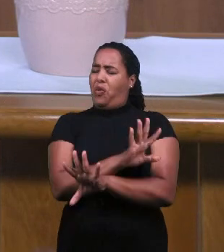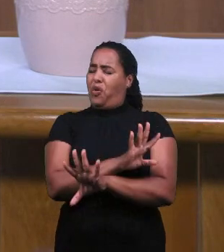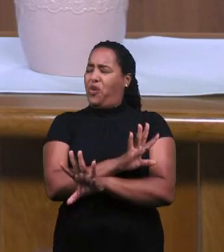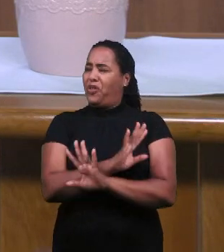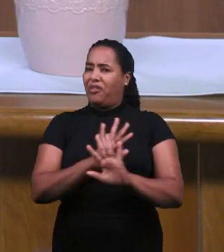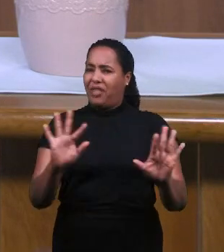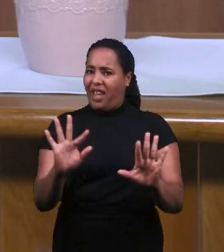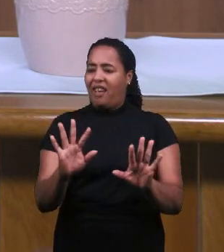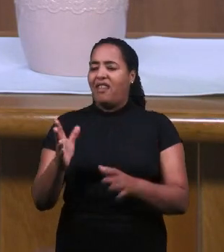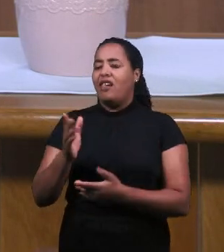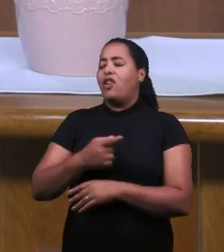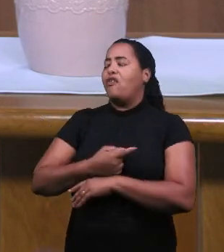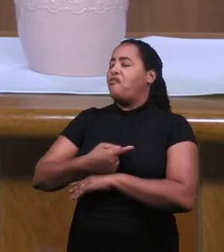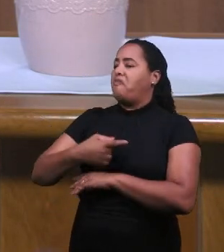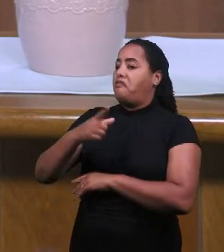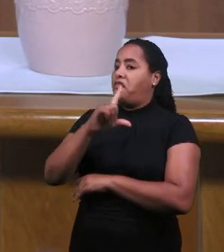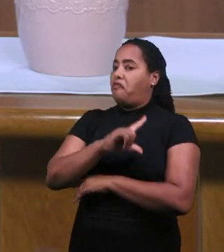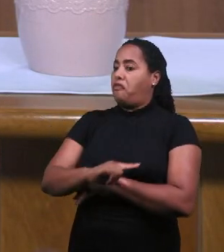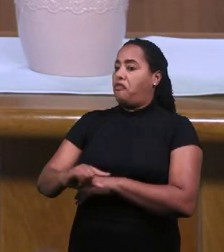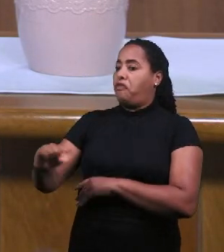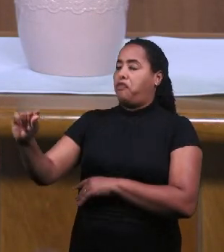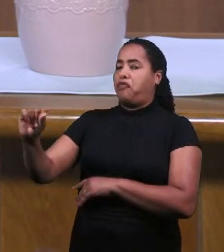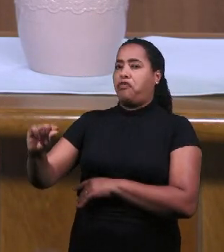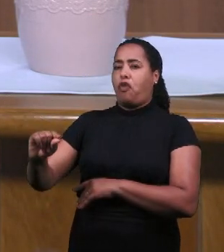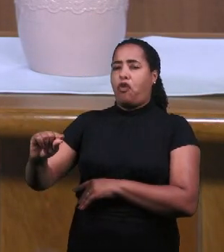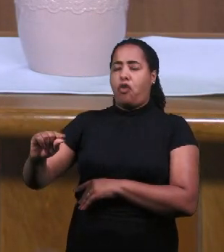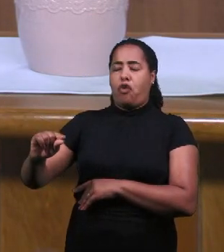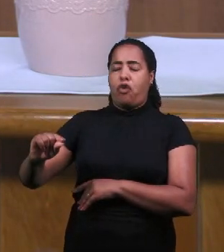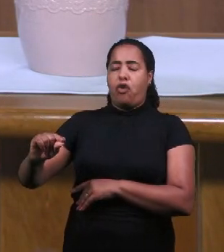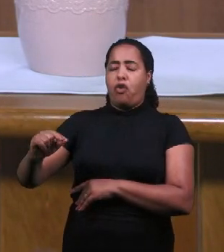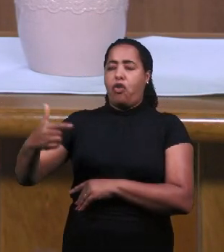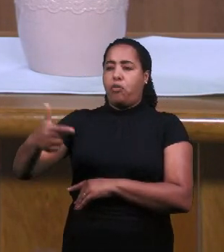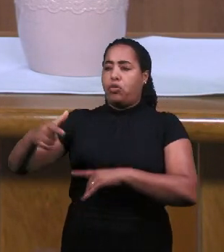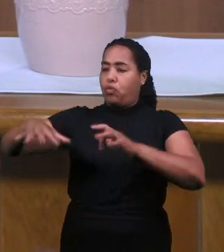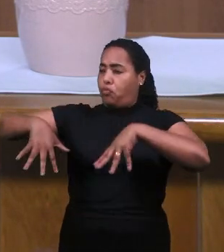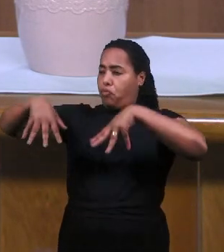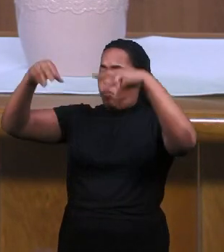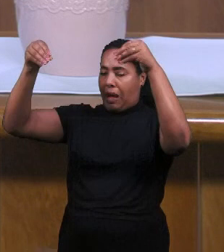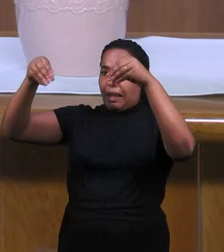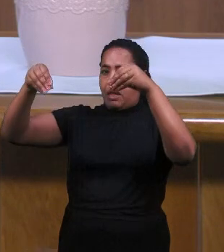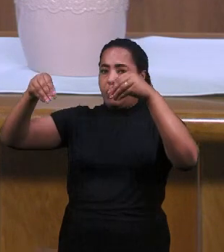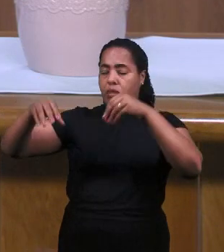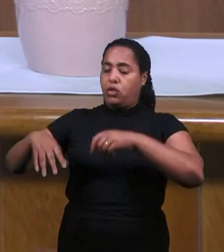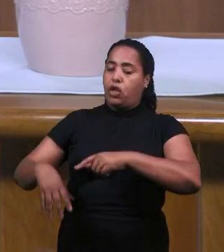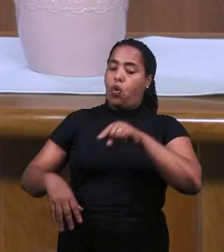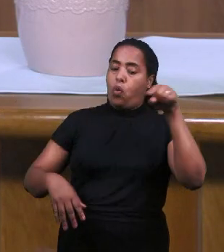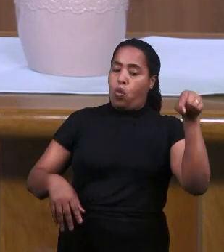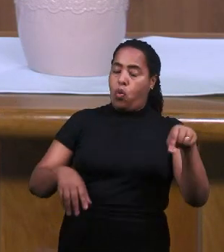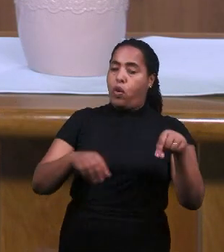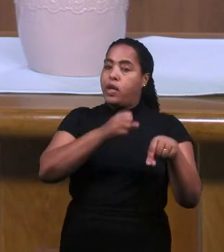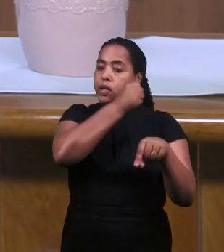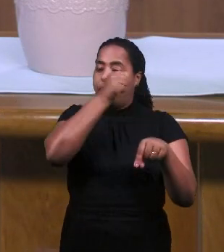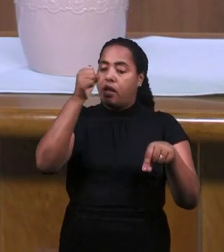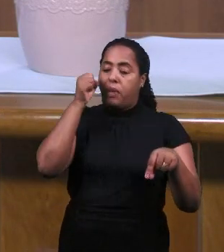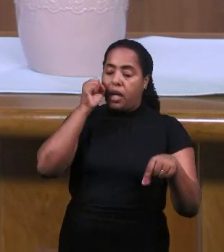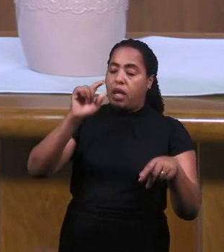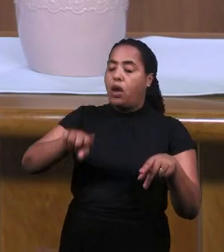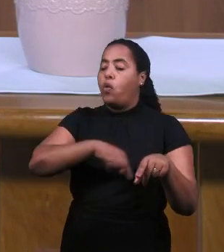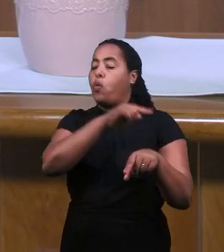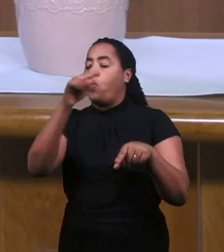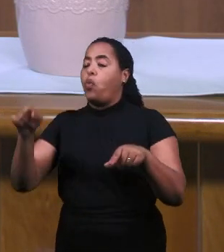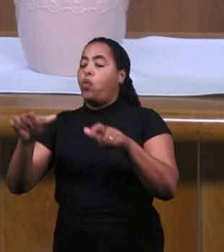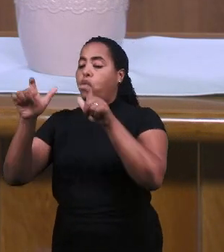Там он убил Пророков Ваала И он думал На этом все Закончится И он отправляется К